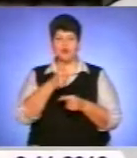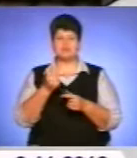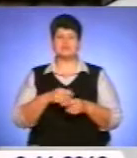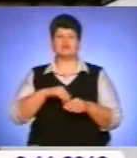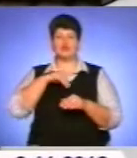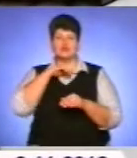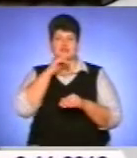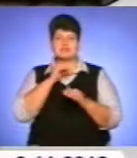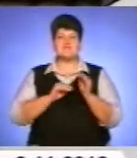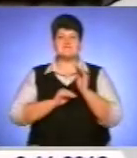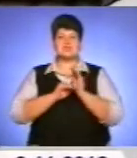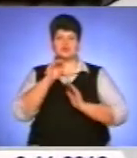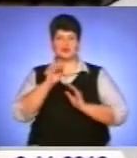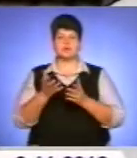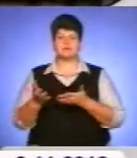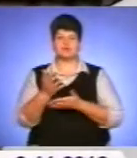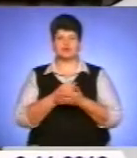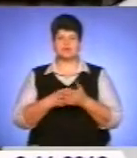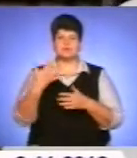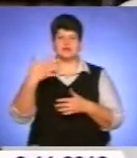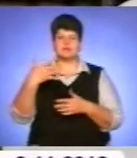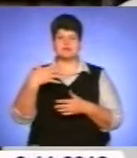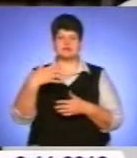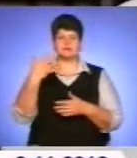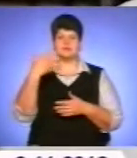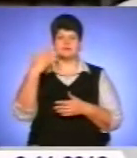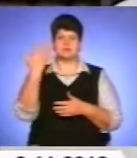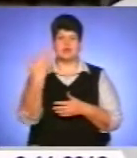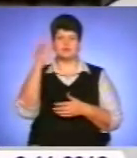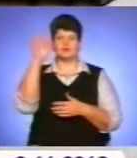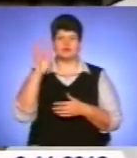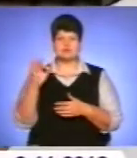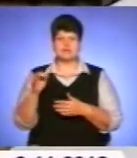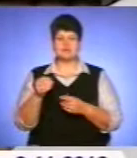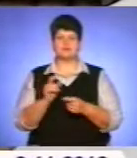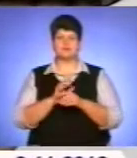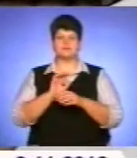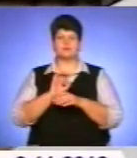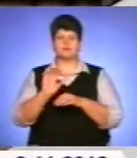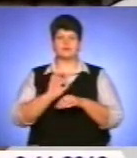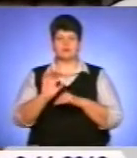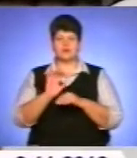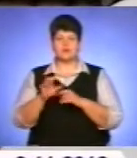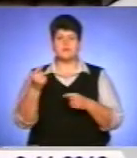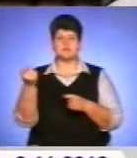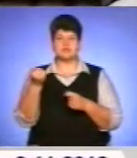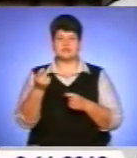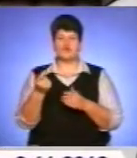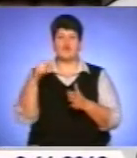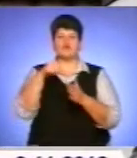відсоток продовольчої пшениці, це 85 відсотків продовольчої пшениці. Внутрішнє споживання для